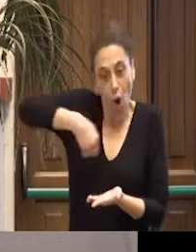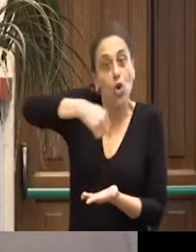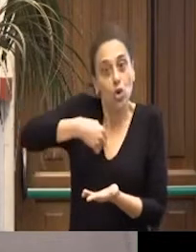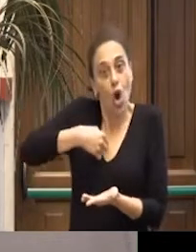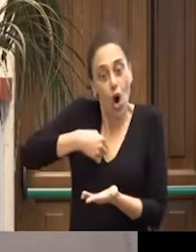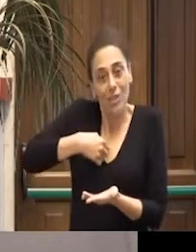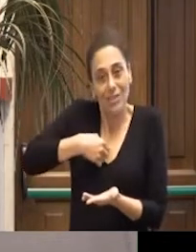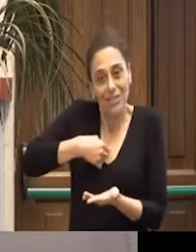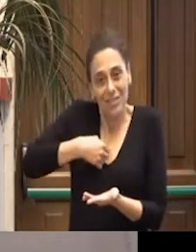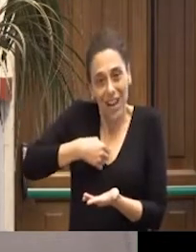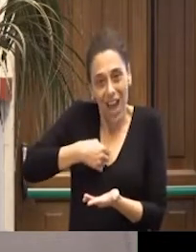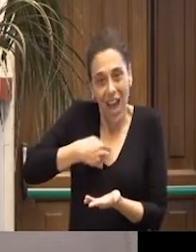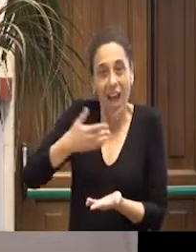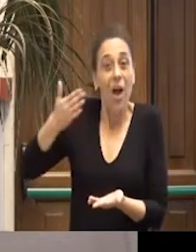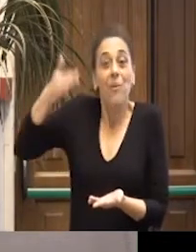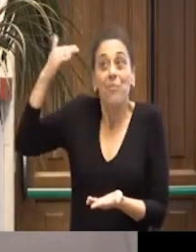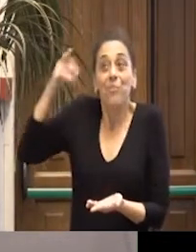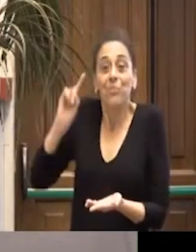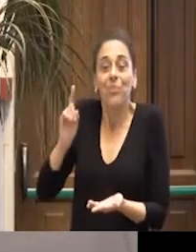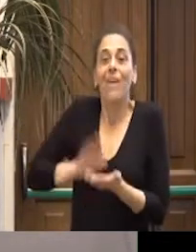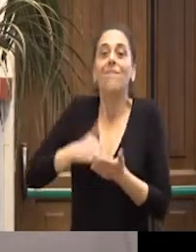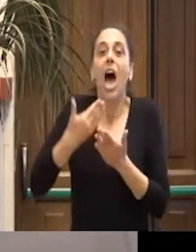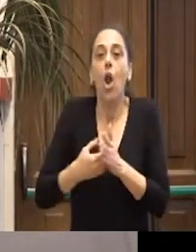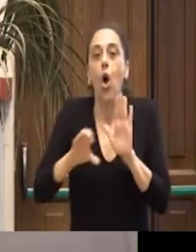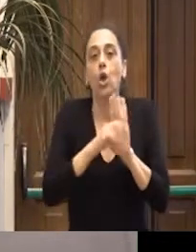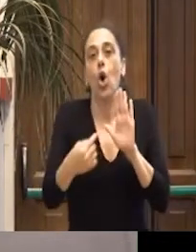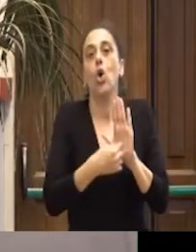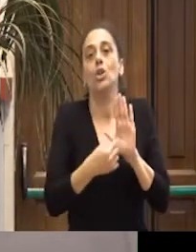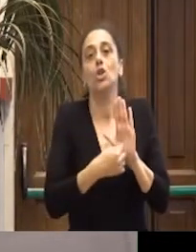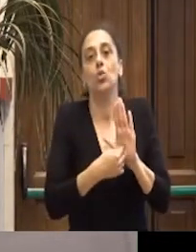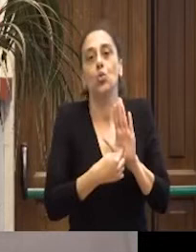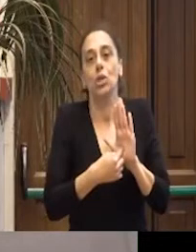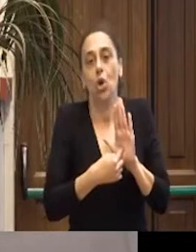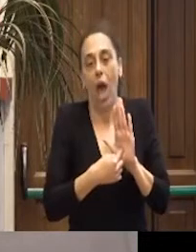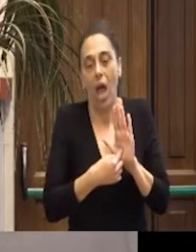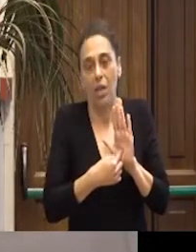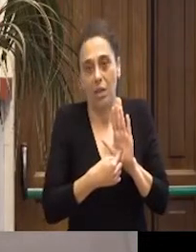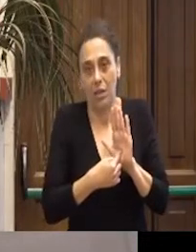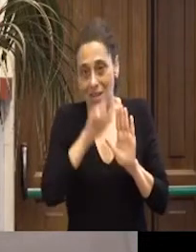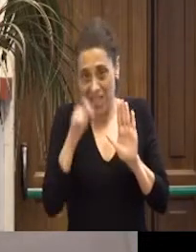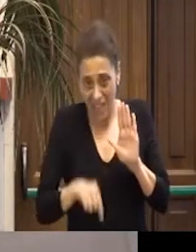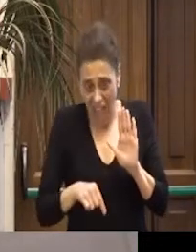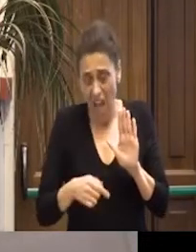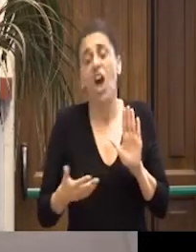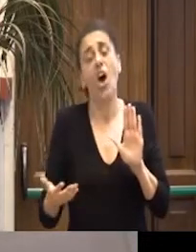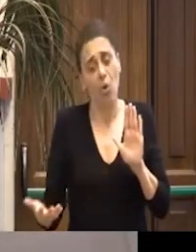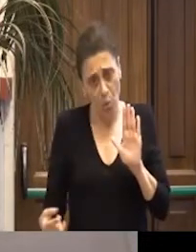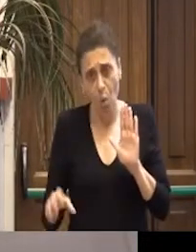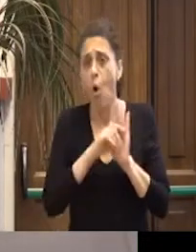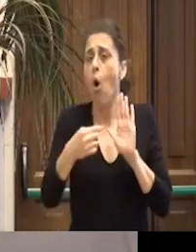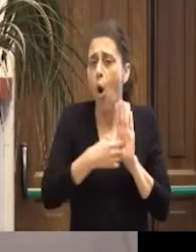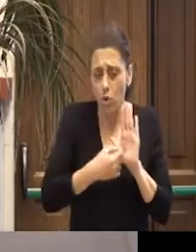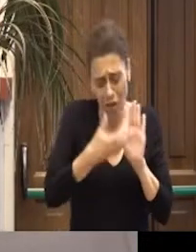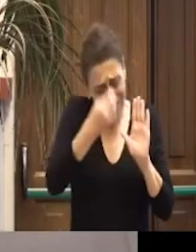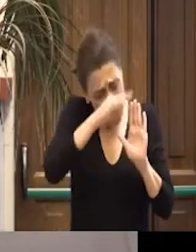rideclinazione di quelli che sono i valori costituzionali di questo paese. C'è tanta costituzione che